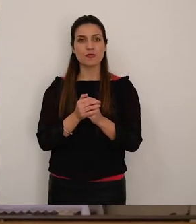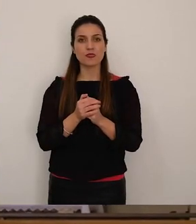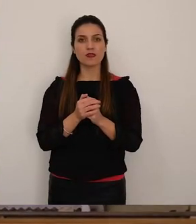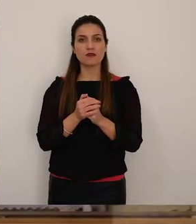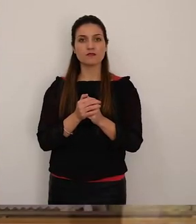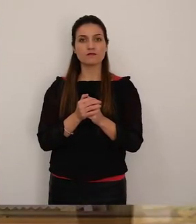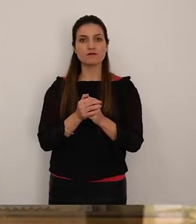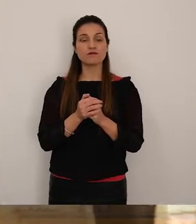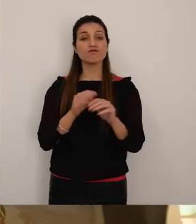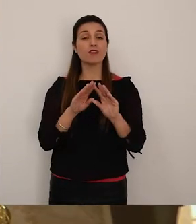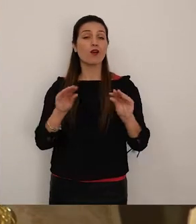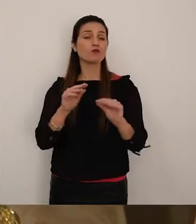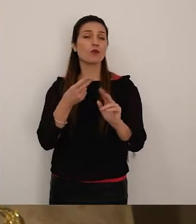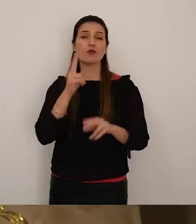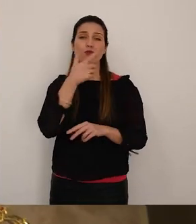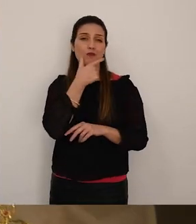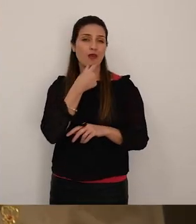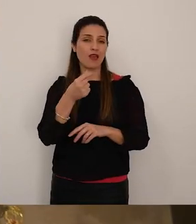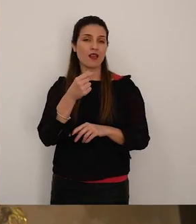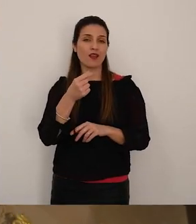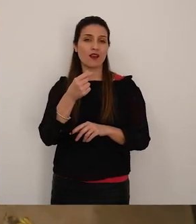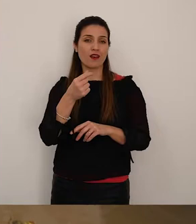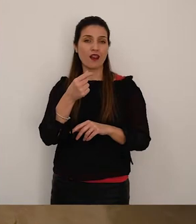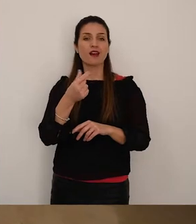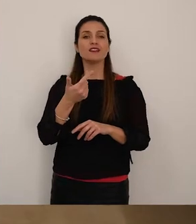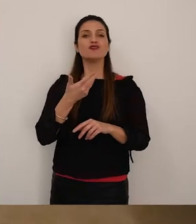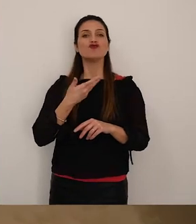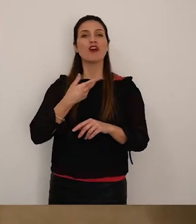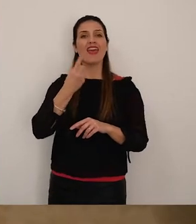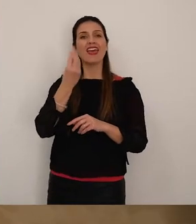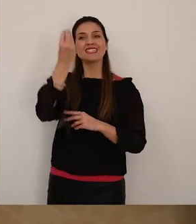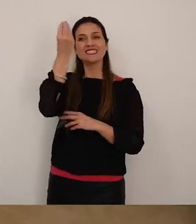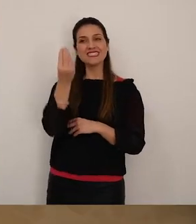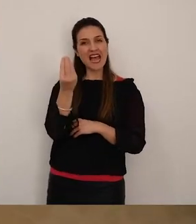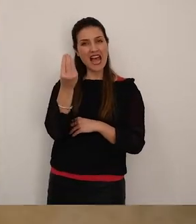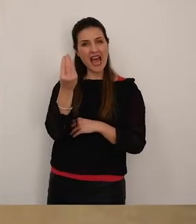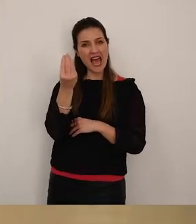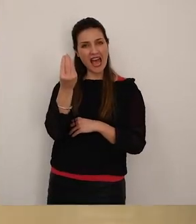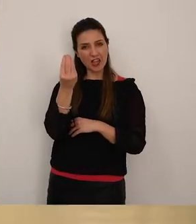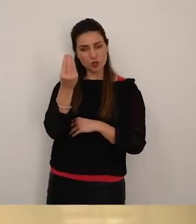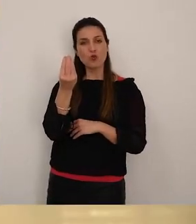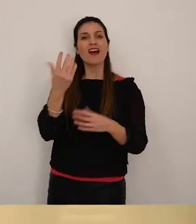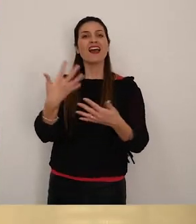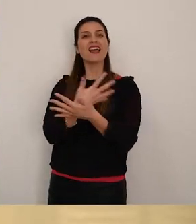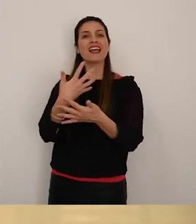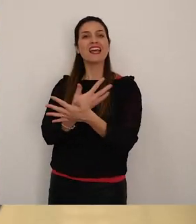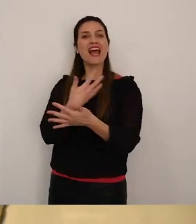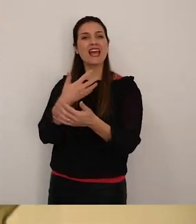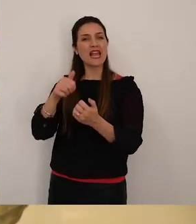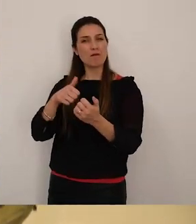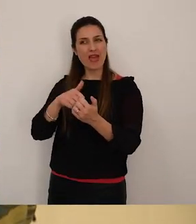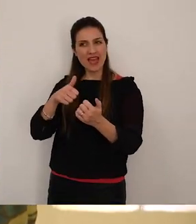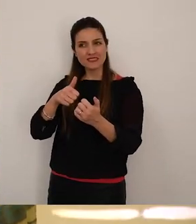la cosa più suggestiva di tutta la cappella è una teca contenente una statua in cartapesta della Vergine con un turco